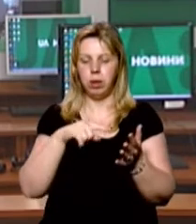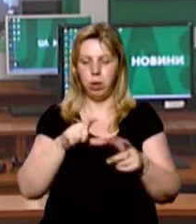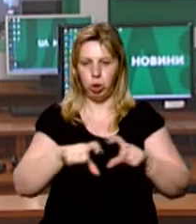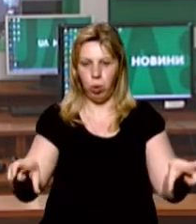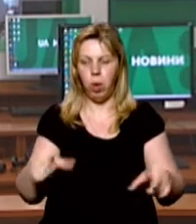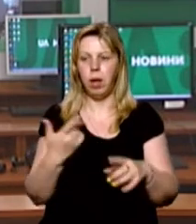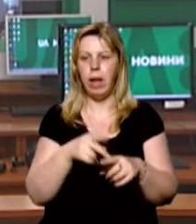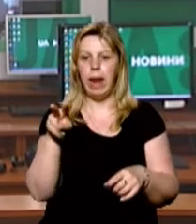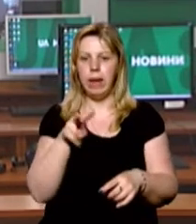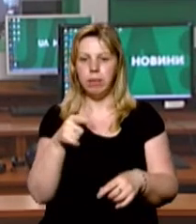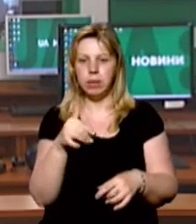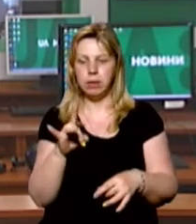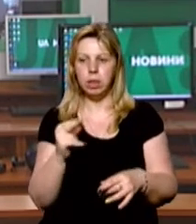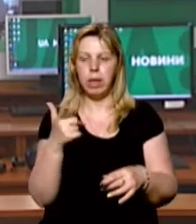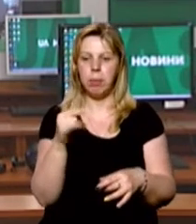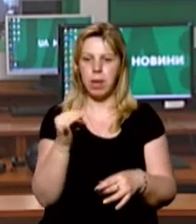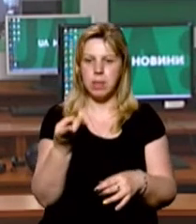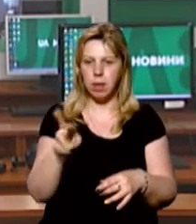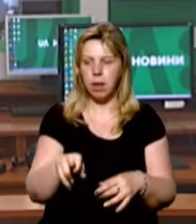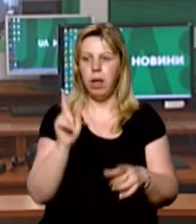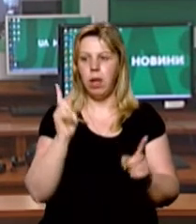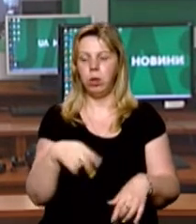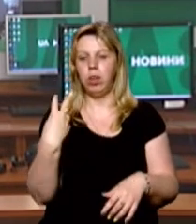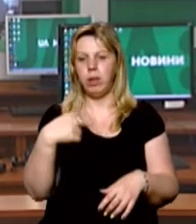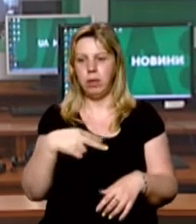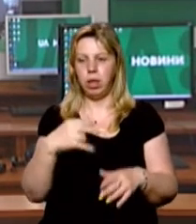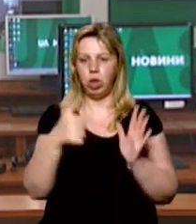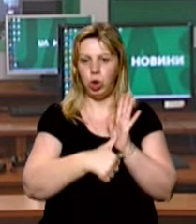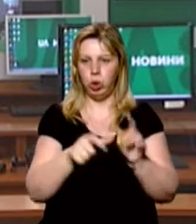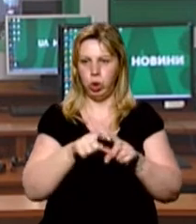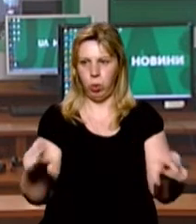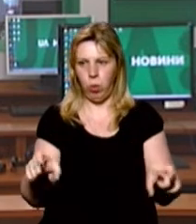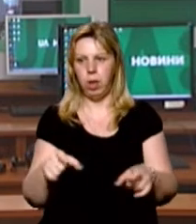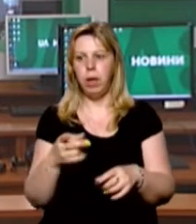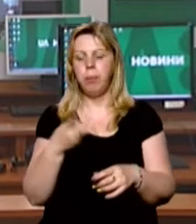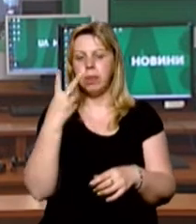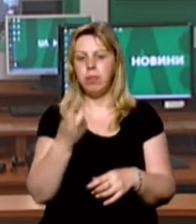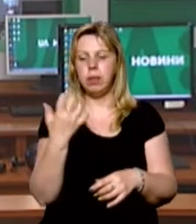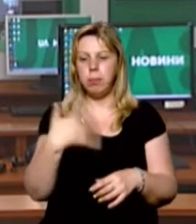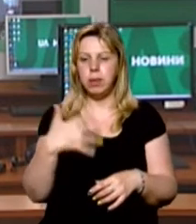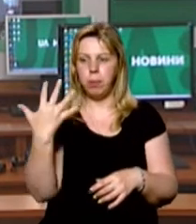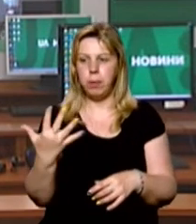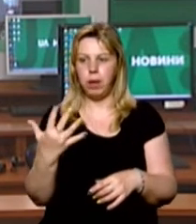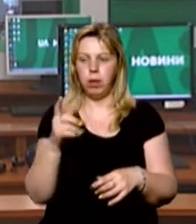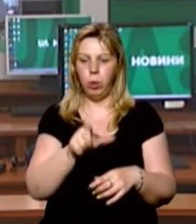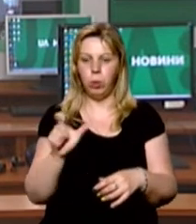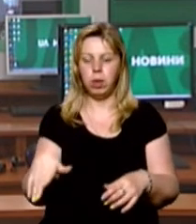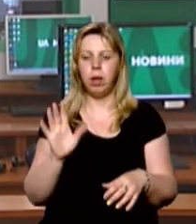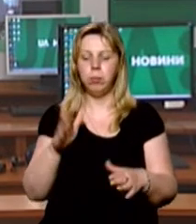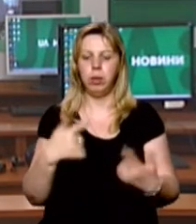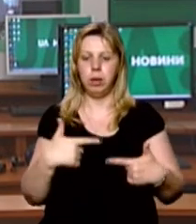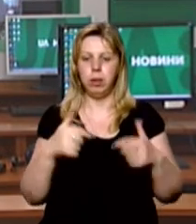закладах, лінгвістичній і класичніх гімназіях, а також у 20-й і 6-й школах. 255 людей проходить